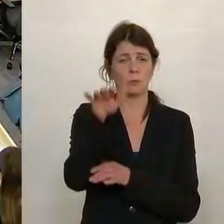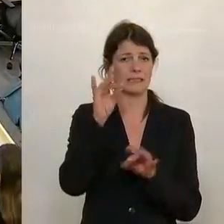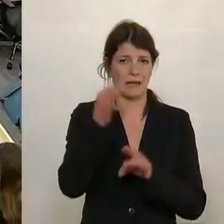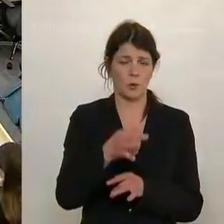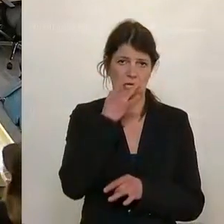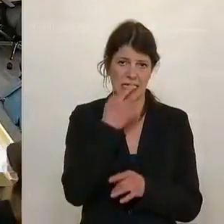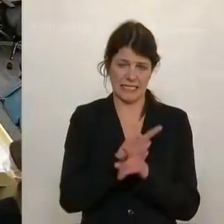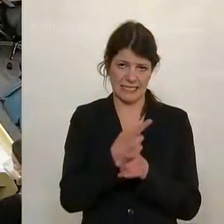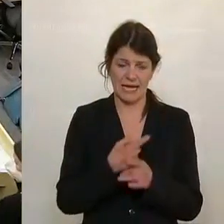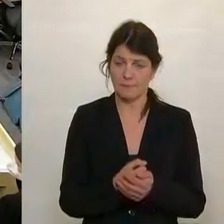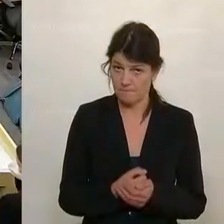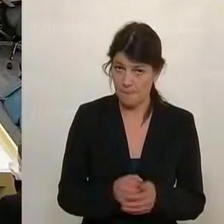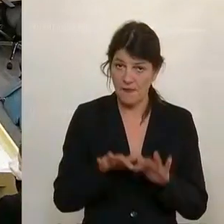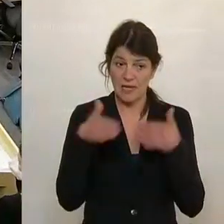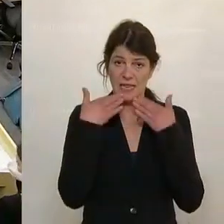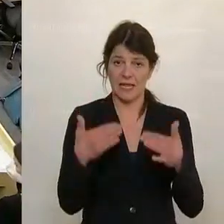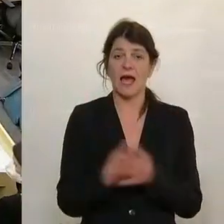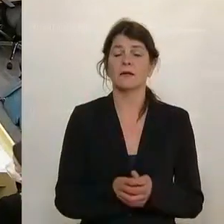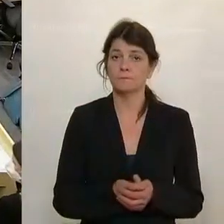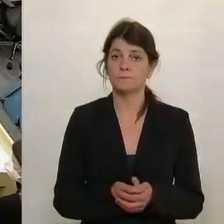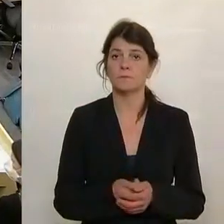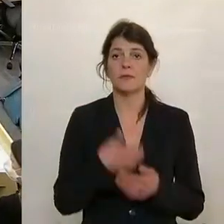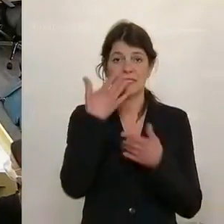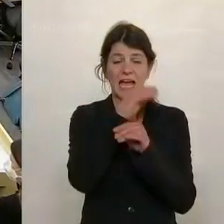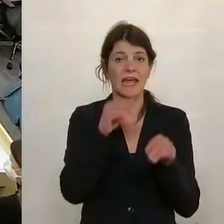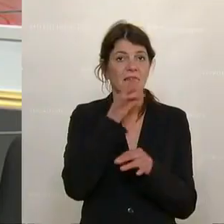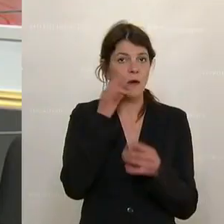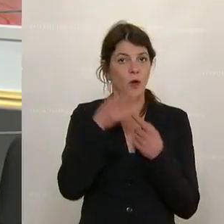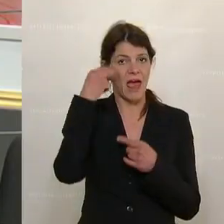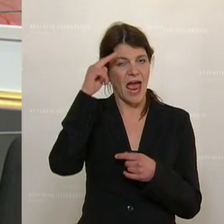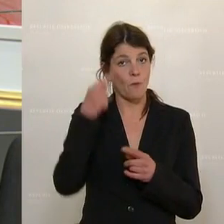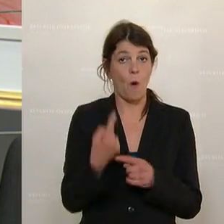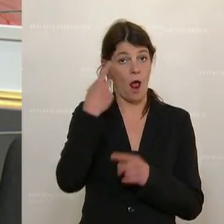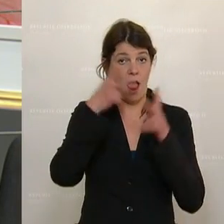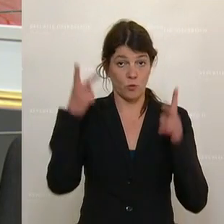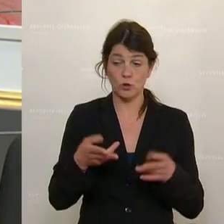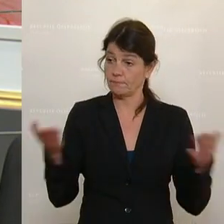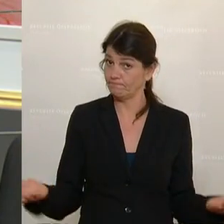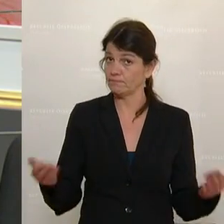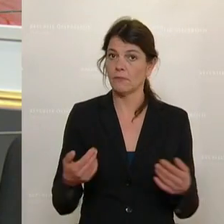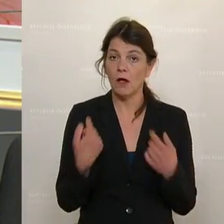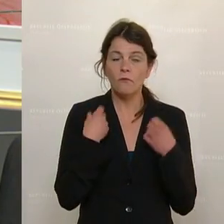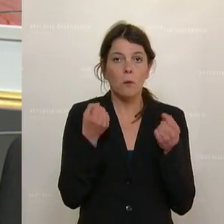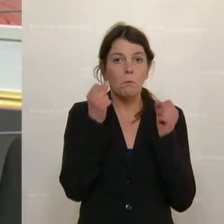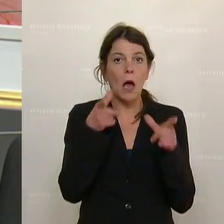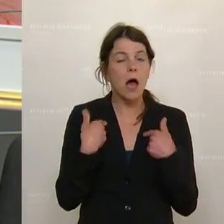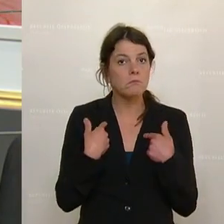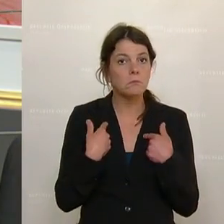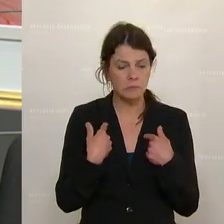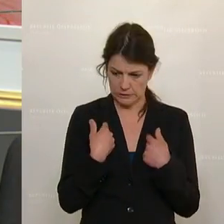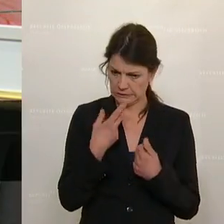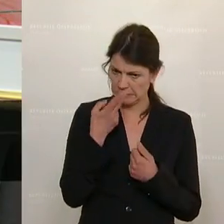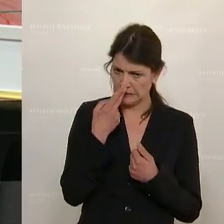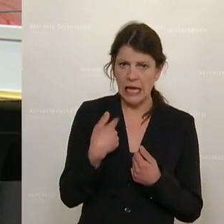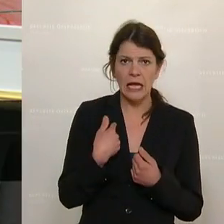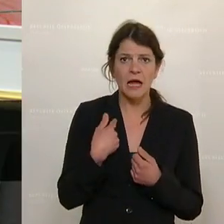Der Innenminister ist am Wort, Karl Nehammer, ÖVP. Sehr geehrte Damen und Herren des Hohen Hauses, ich war richtig erstaunt, als ich gesehen habe,